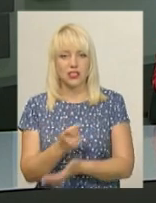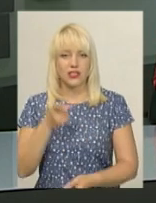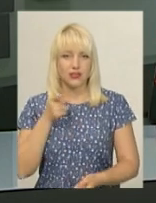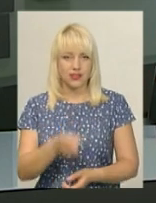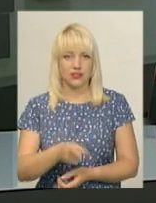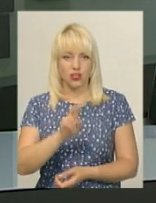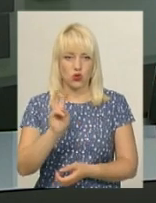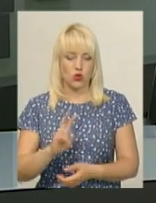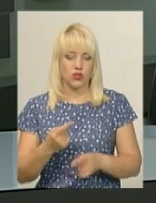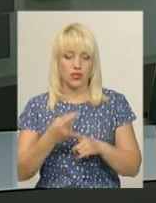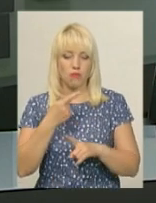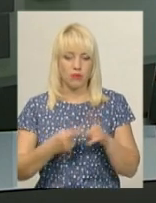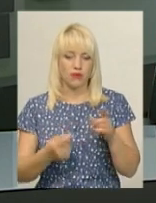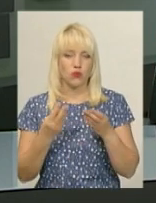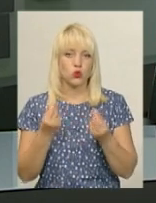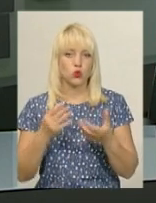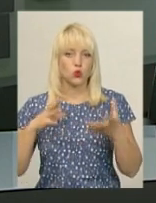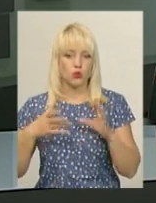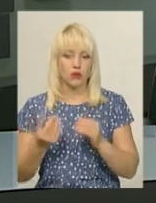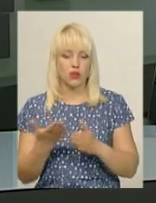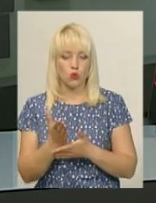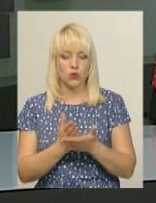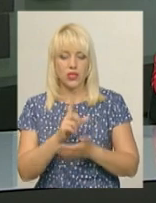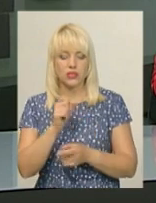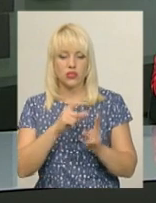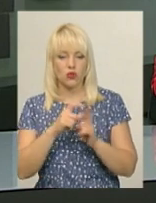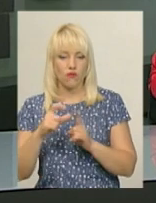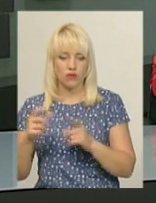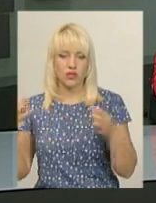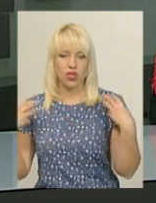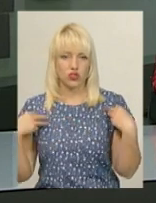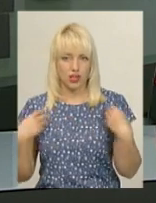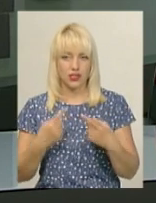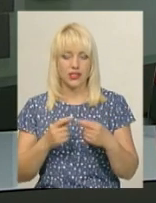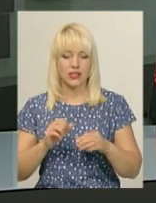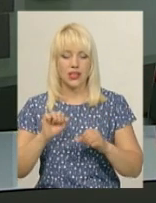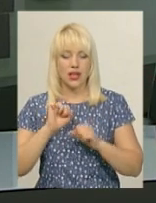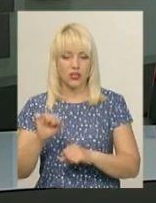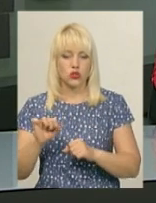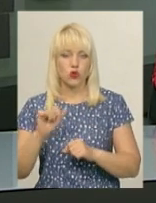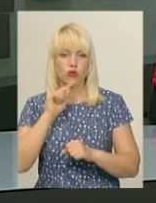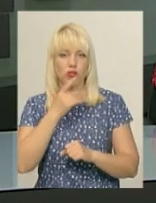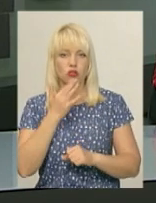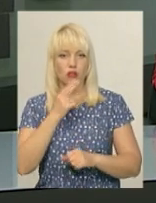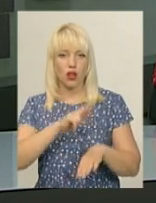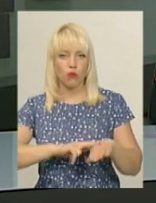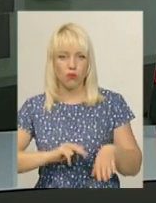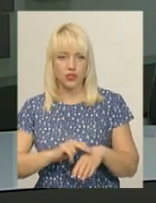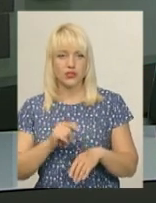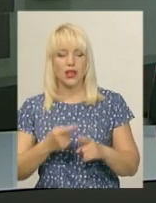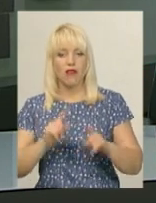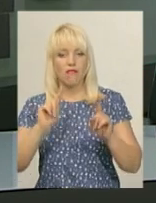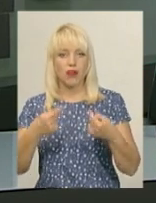половина суми, яку посадовець, за словами заступника начальника управління захисту економіки Нацполіції Андрія Парфентєва,